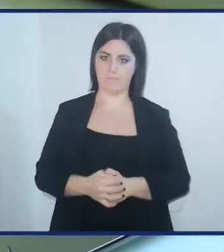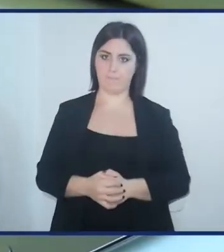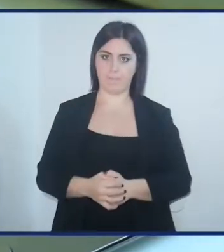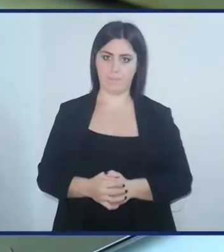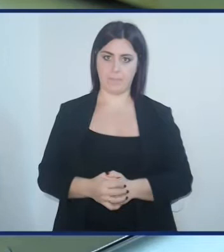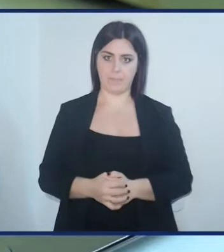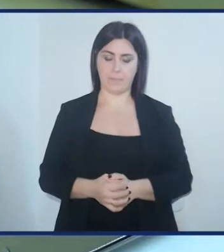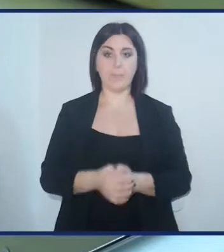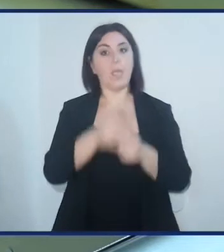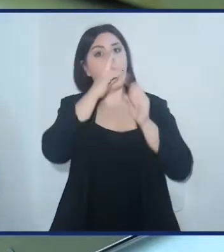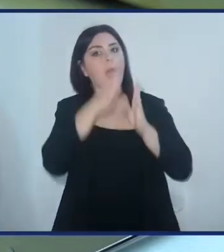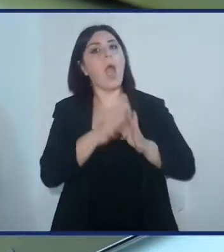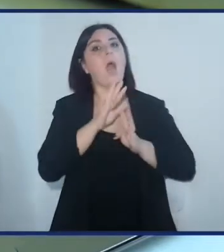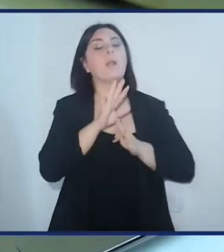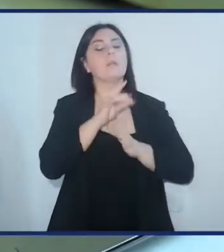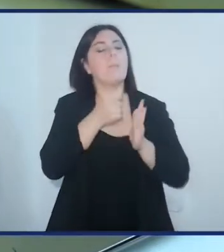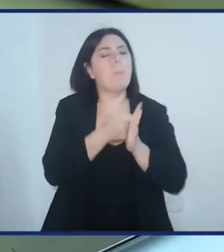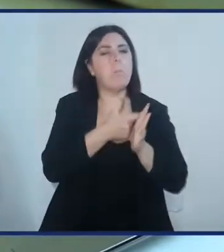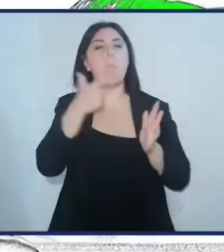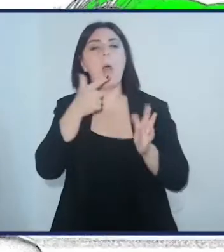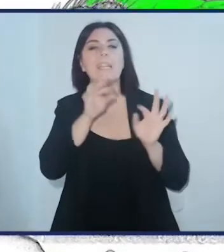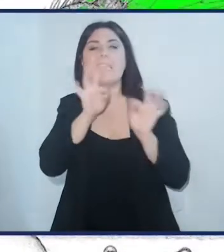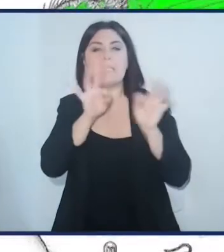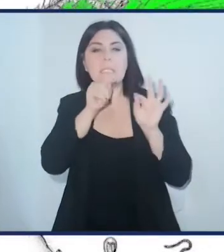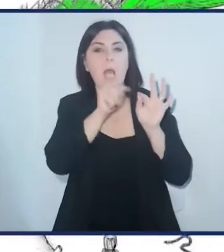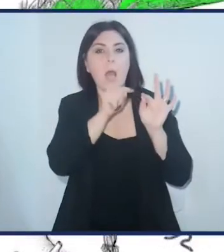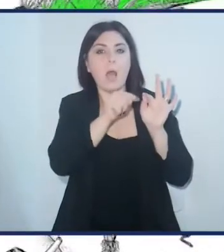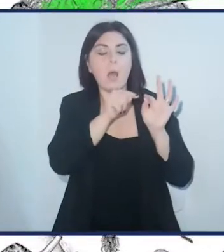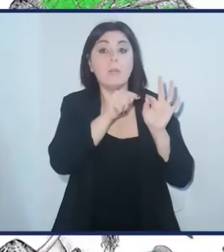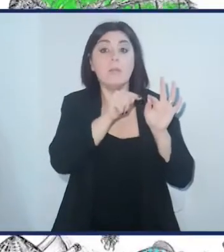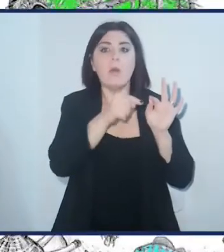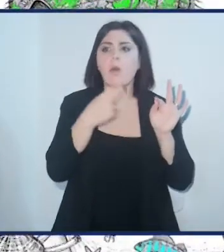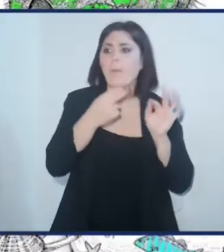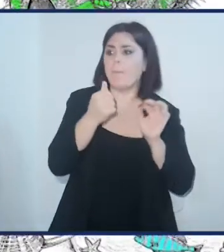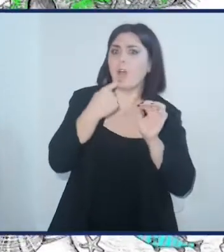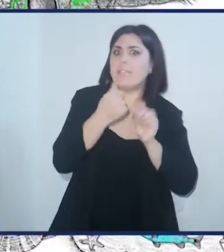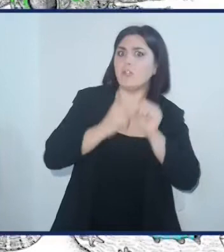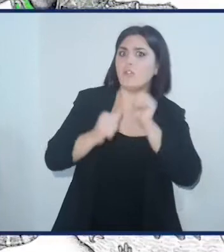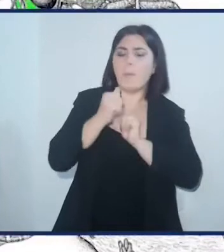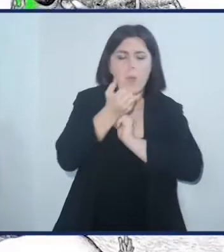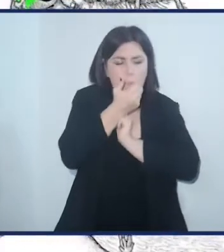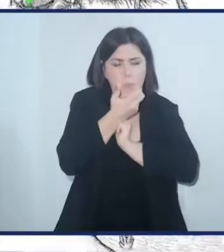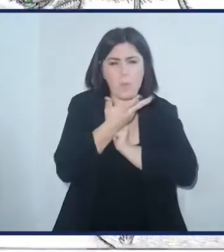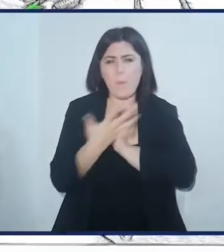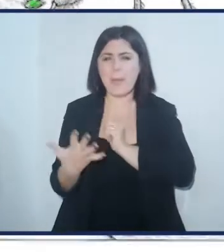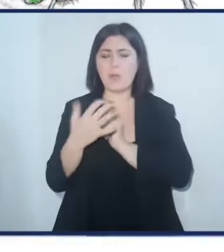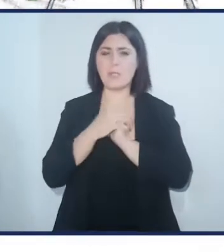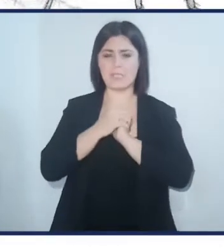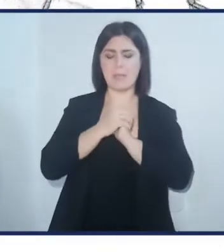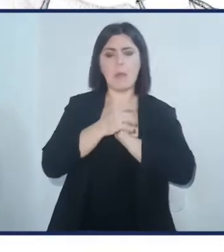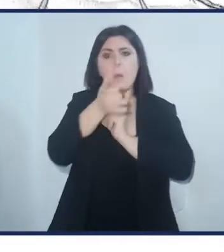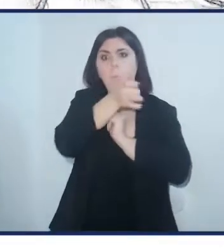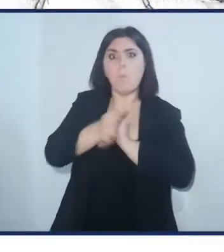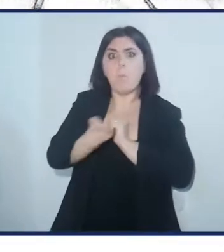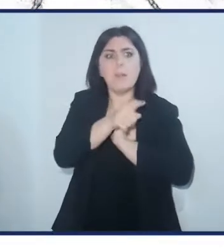Una caratteristica importante degli insetti è che ne sono, come abbiamo detto, numerosissimi. E